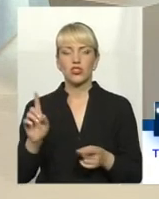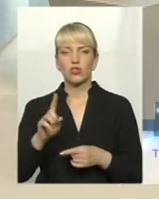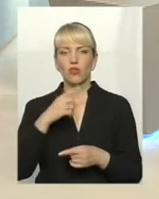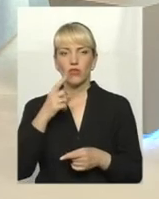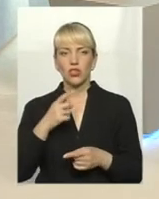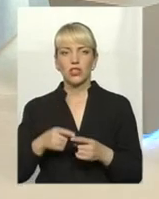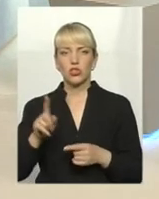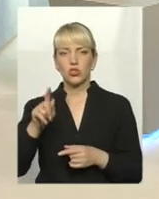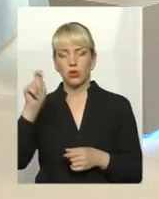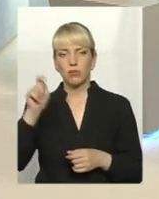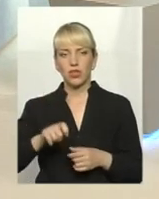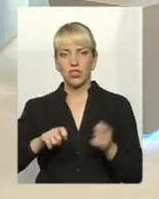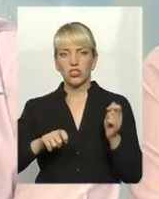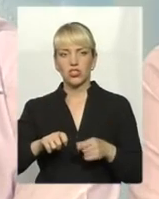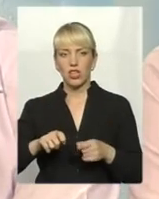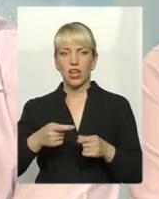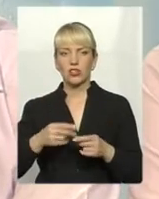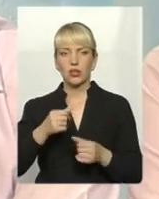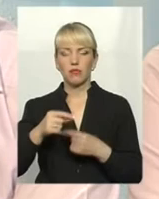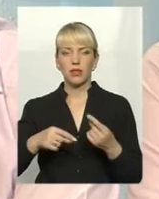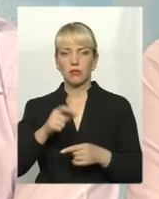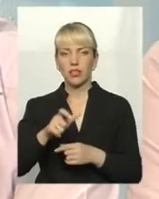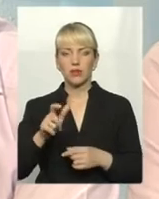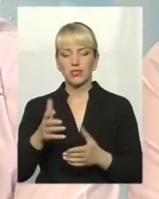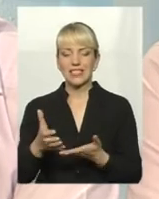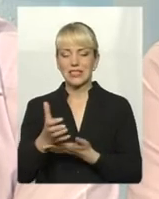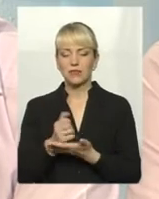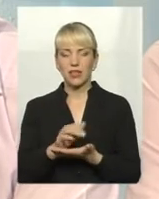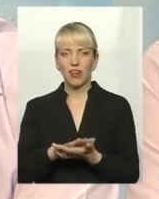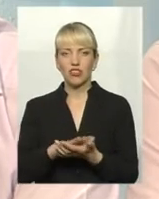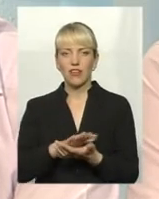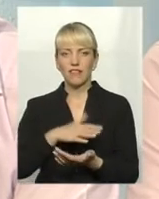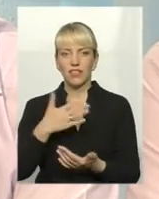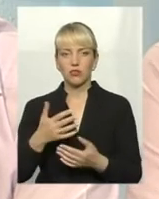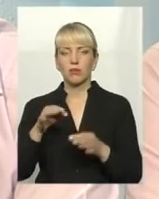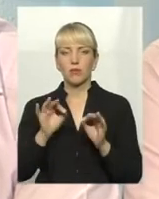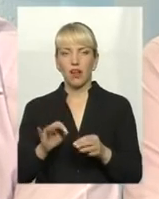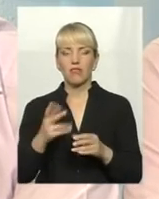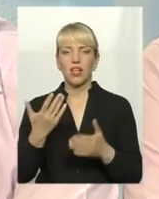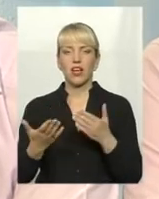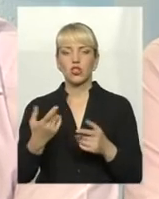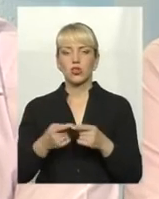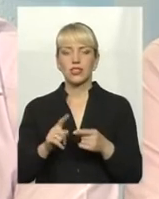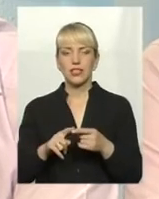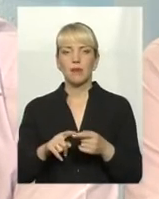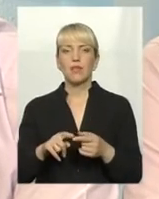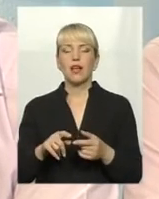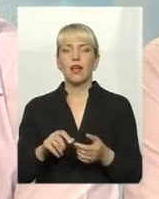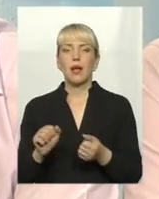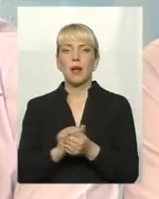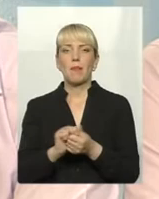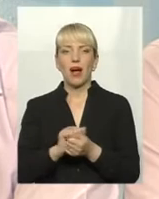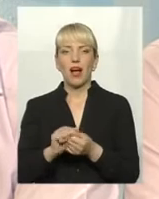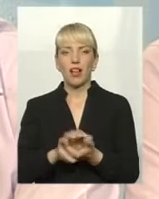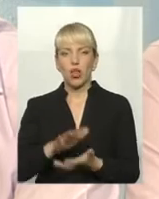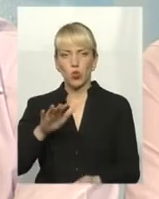приїжджають підприємці і збирають певні види відходів. Звичайно, якщо це пластик, макулатура, ще кілька видів відходів, які мають